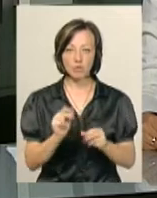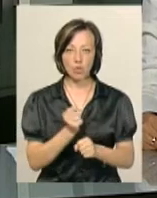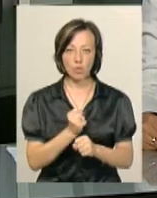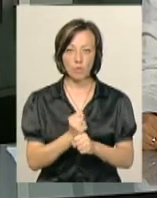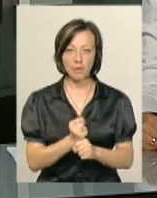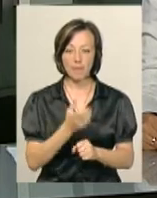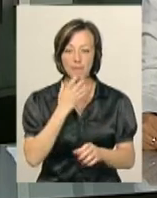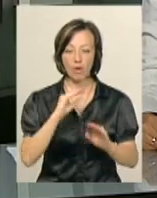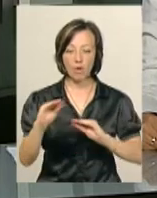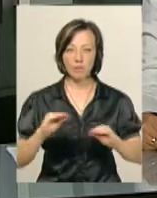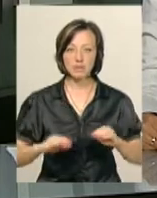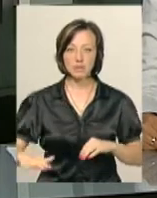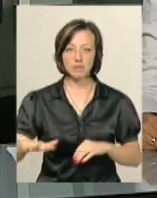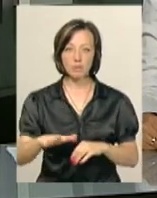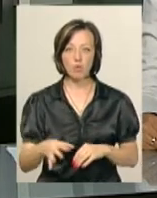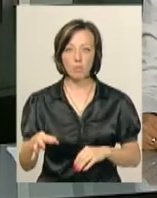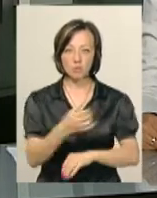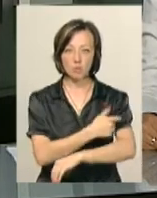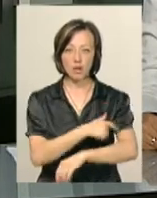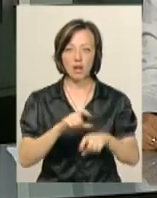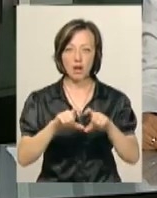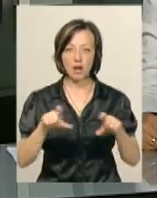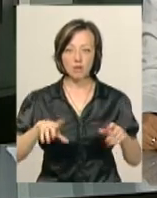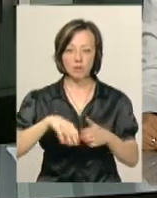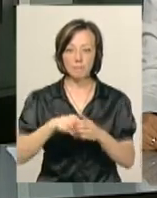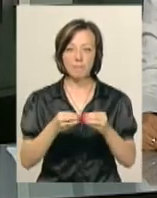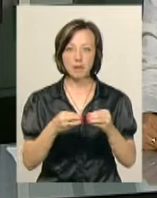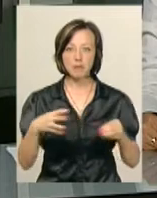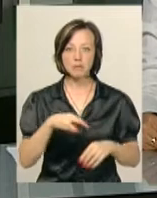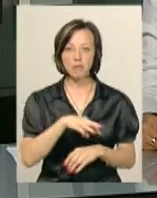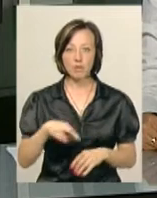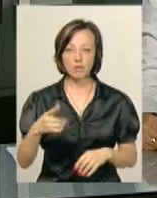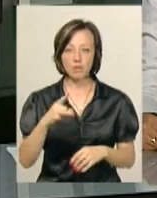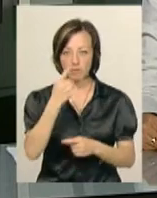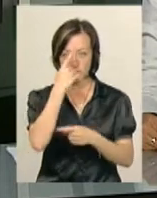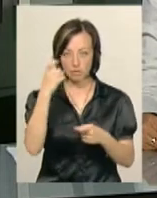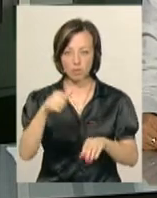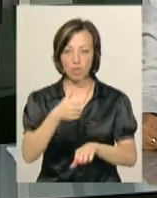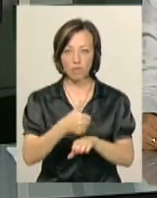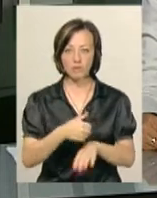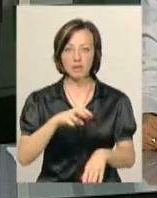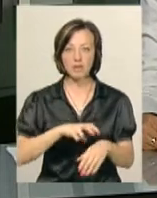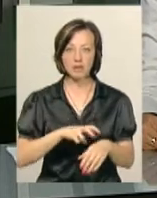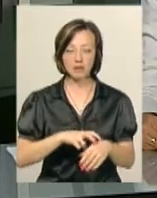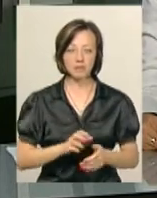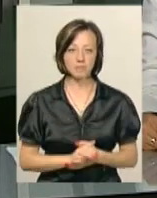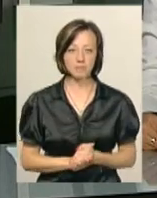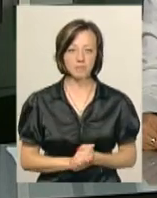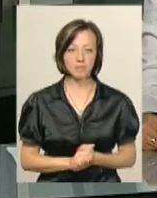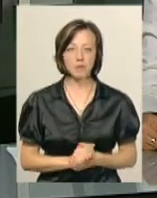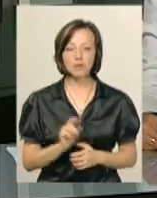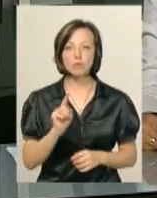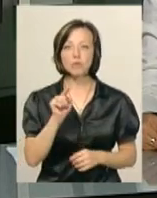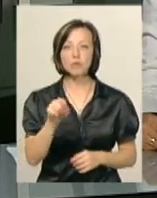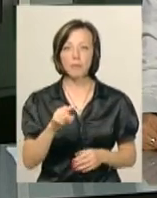Благоустрій території обласної лікарні коштуватиме 15 мільйонів гривень, повідомив головний лікар Аркадій Флаксенберг. Що